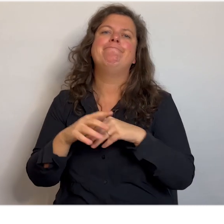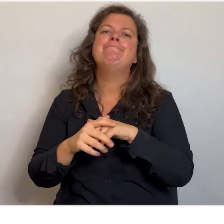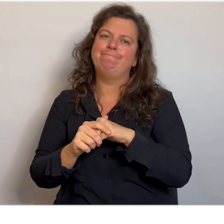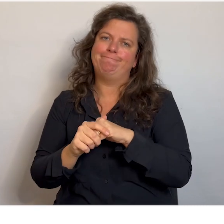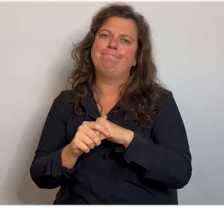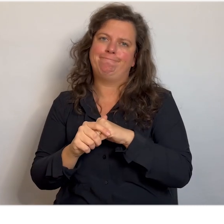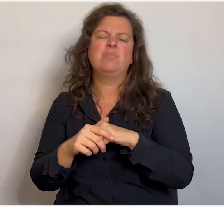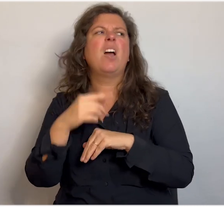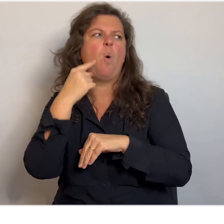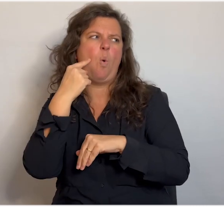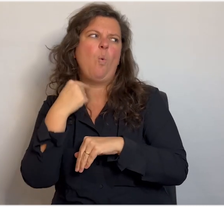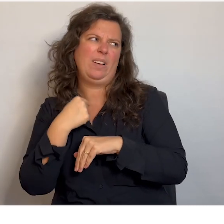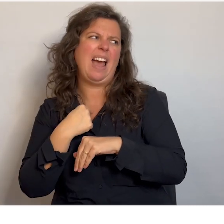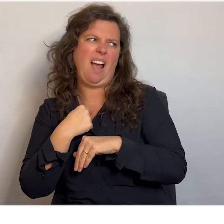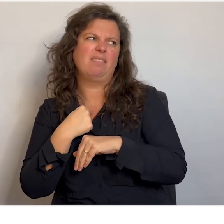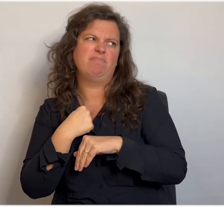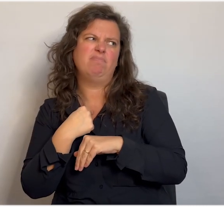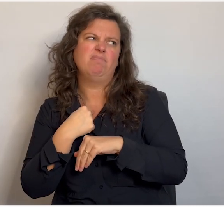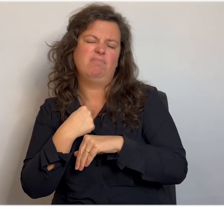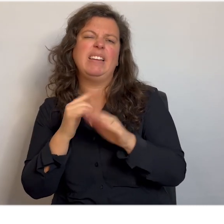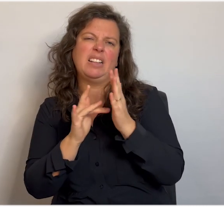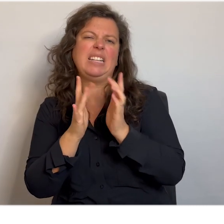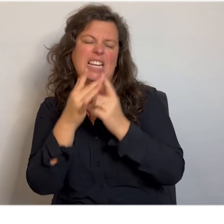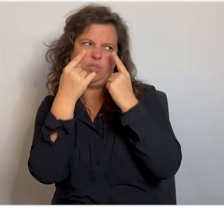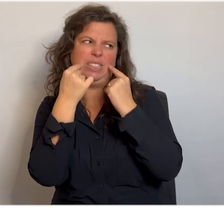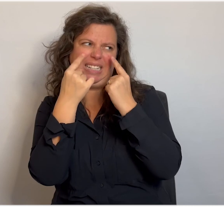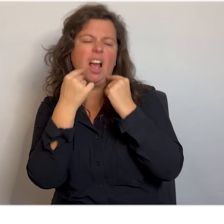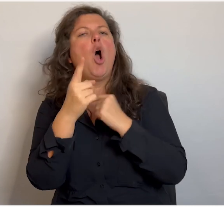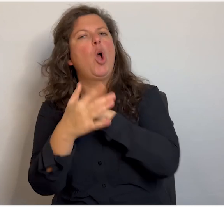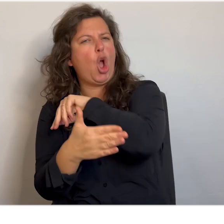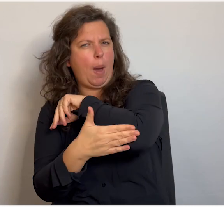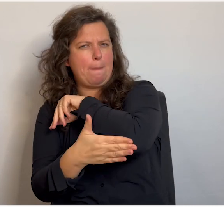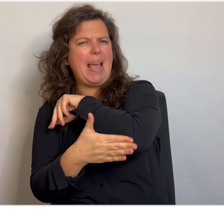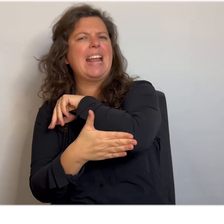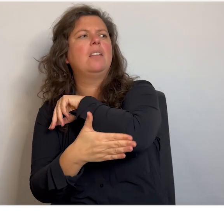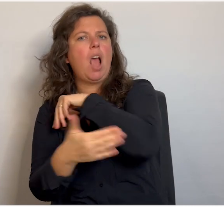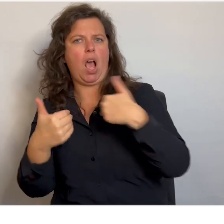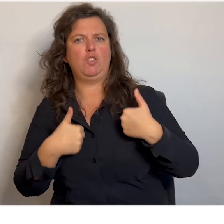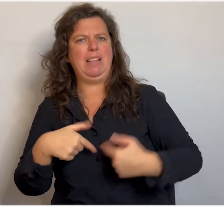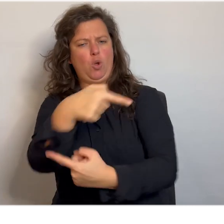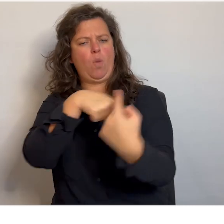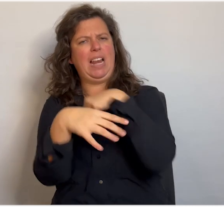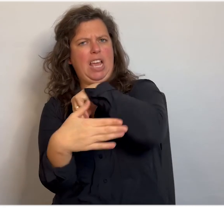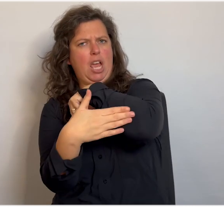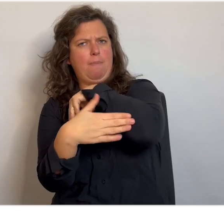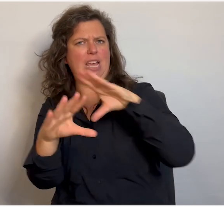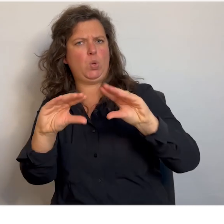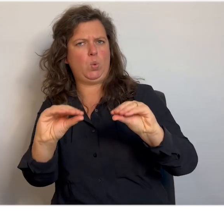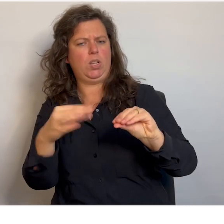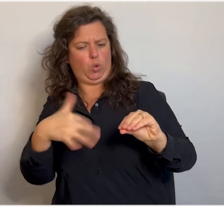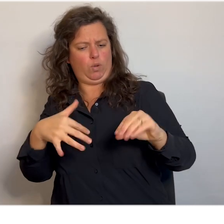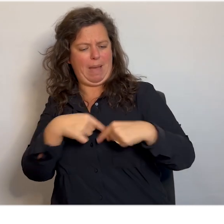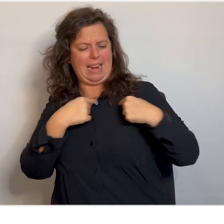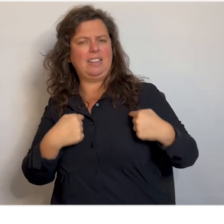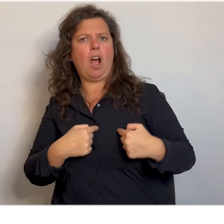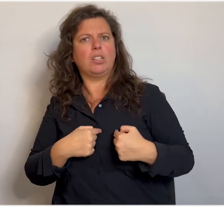ik ook niet. denk dat ik daar wel een beetje flietig word. Dus wat hij moeilijk vindt is als mensen gemeen tegen elkaar doen. Dan doen we dat hart, dan doet hij pijn aan zijn hart. Ja, dan heeft